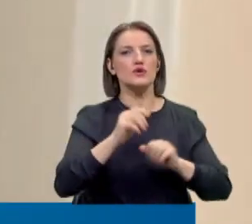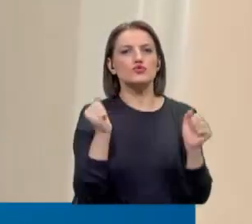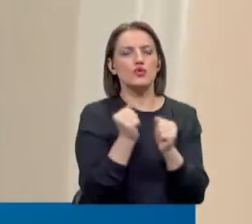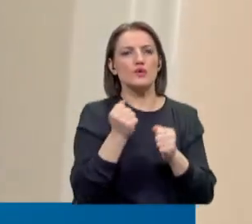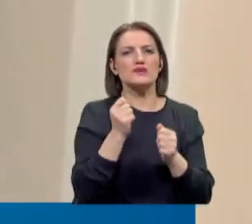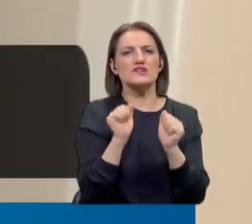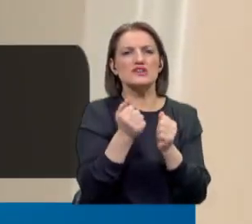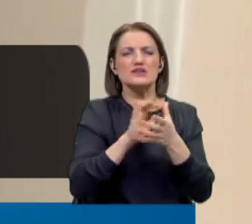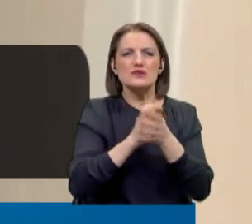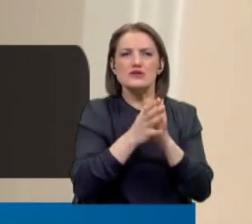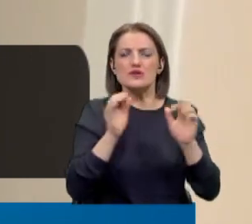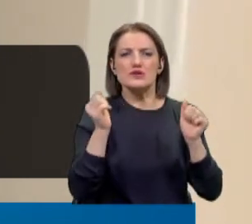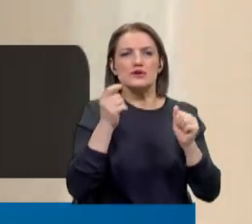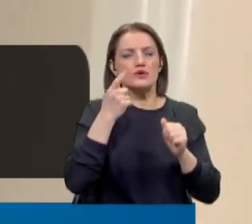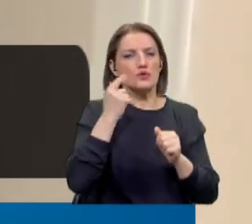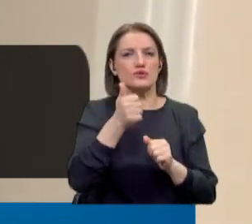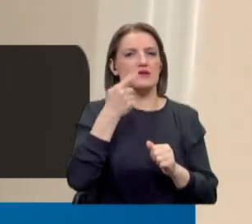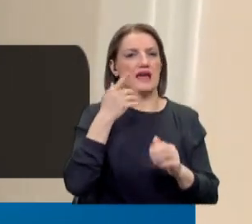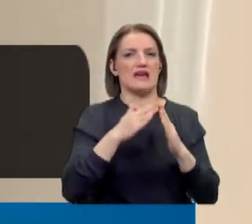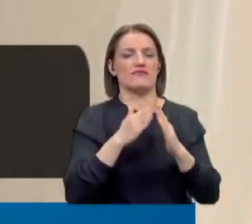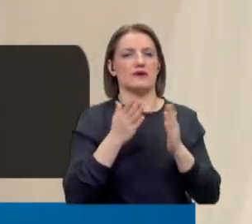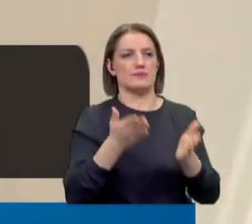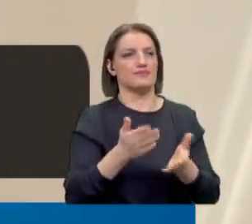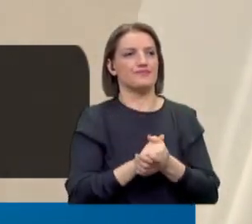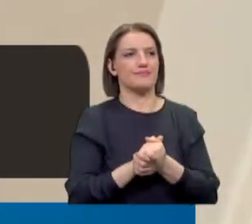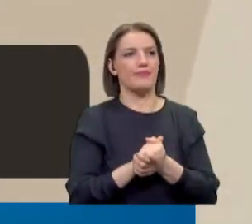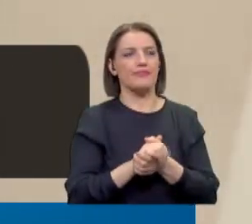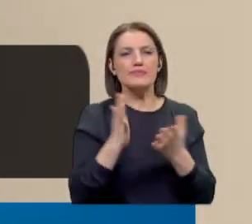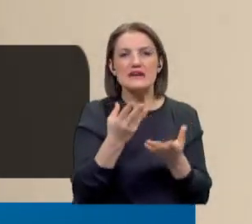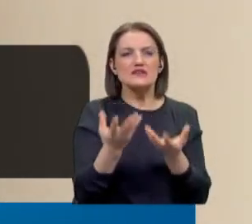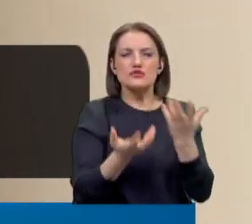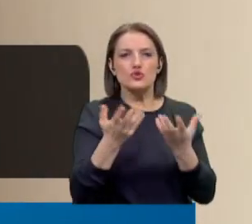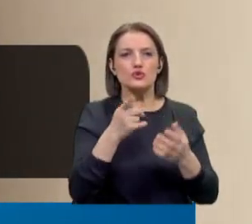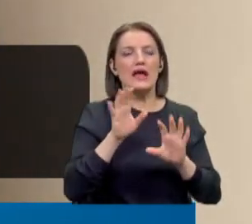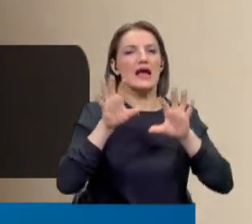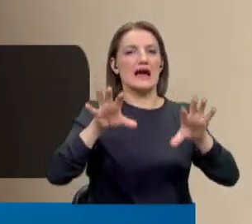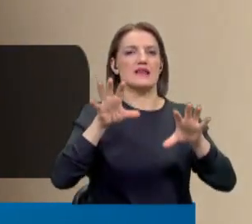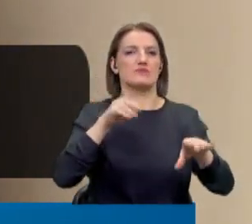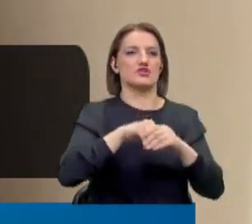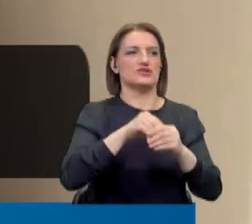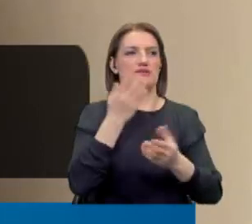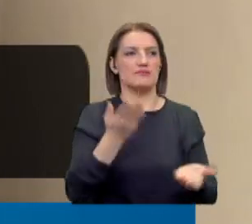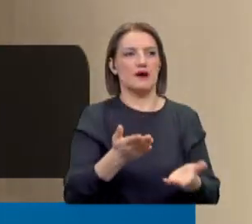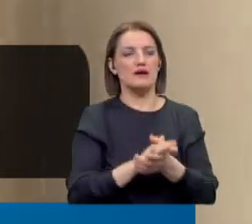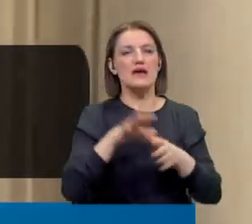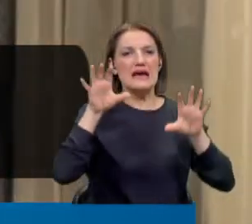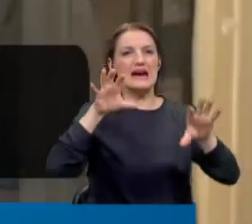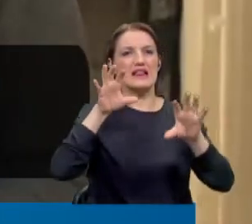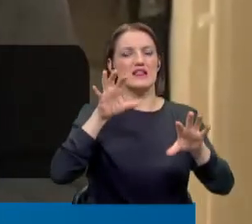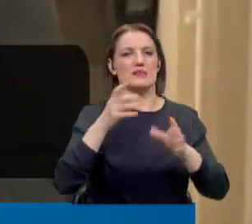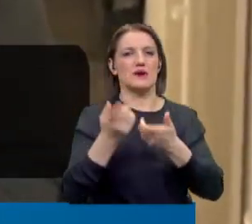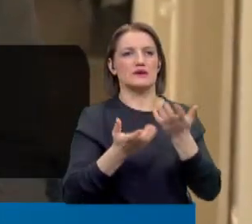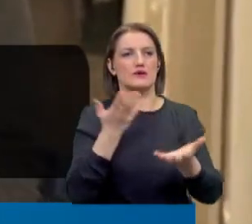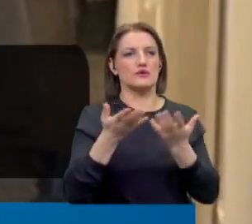günlerinde evlere yansıdı. Şu an 3'te. Niye ısınıyorsunuz peki? Klima var içeride. Kıymayla. Çocuklar var.